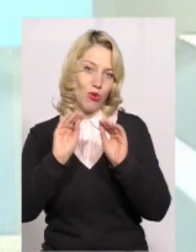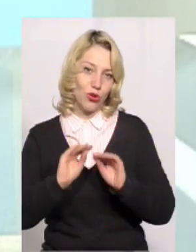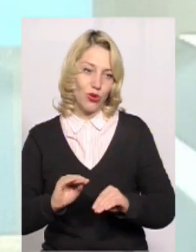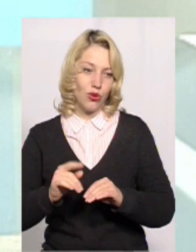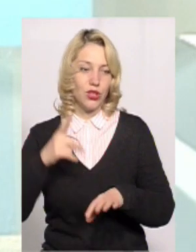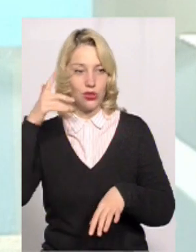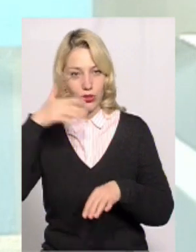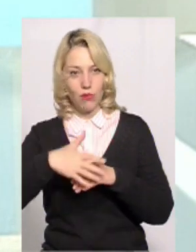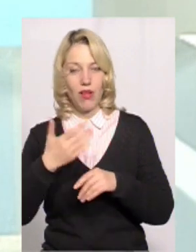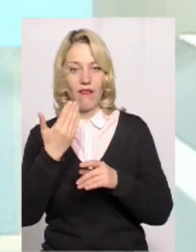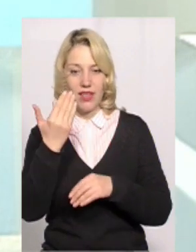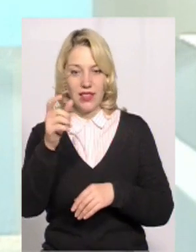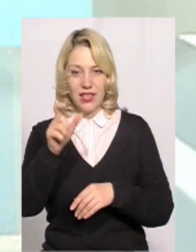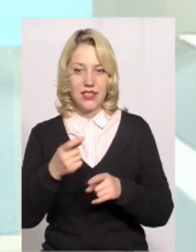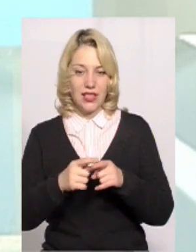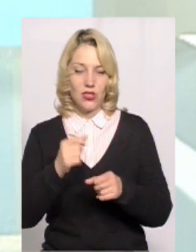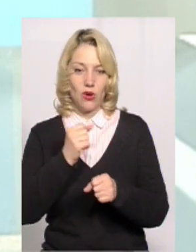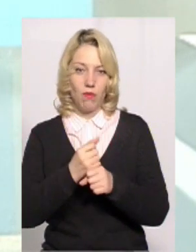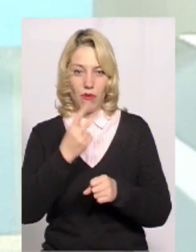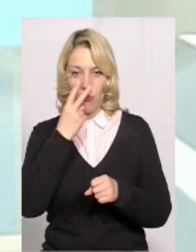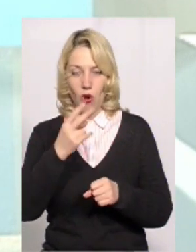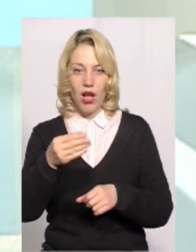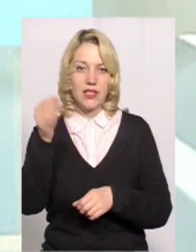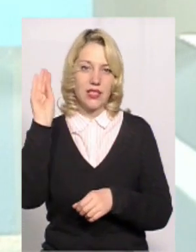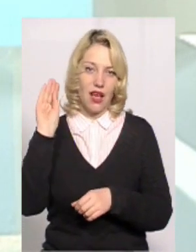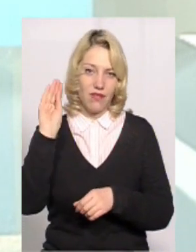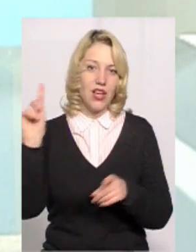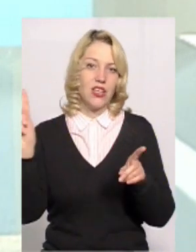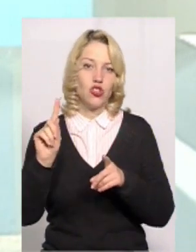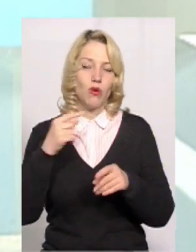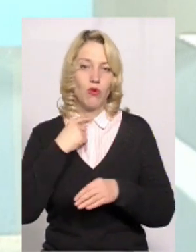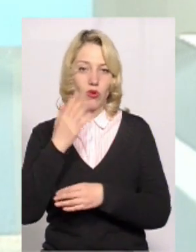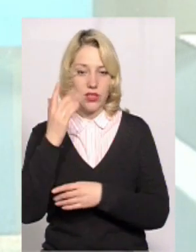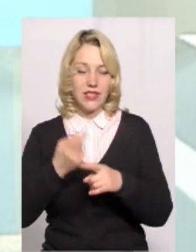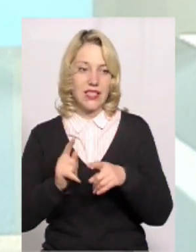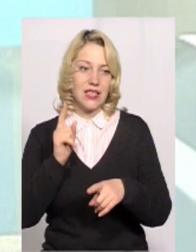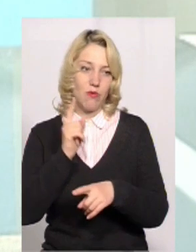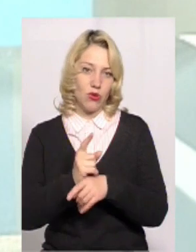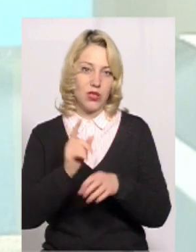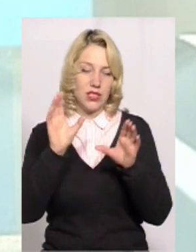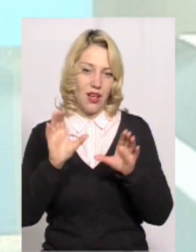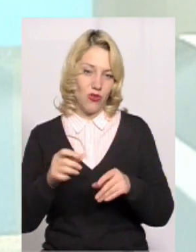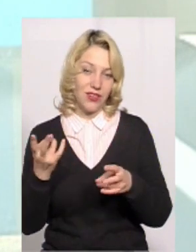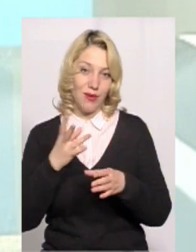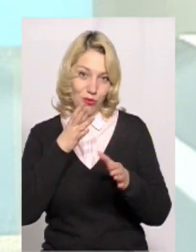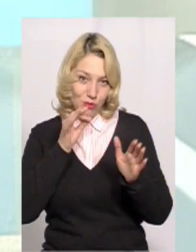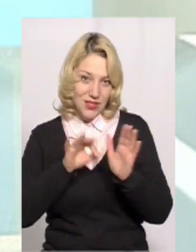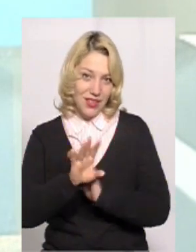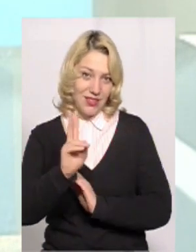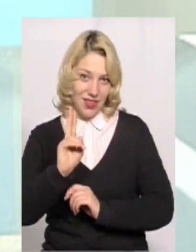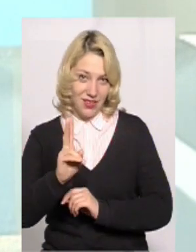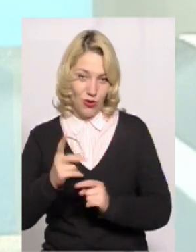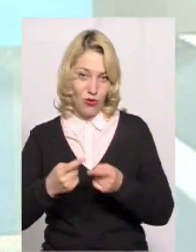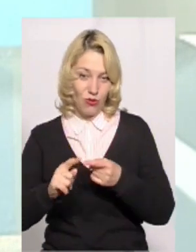розумію, навіщо це він зробив, начать, але взяв і показав там всім, за кого він проголосував, що з оборонного закона могли б йому підказати вже в такій серйозній справі.